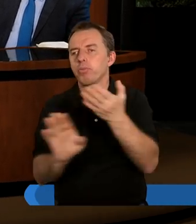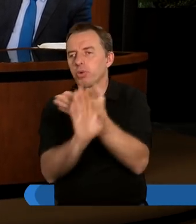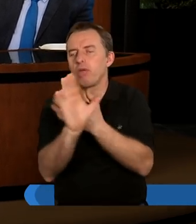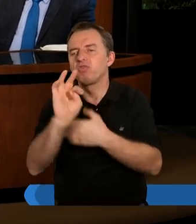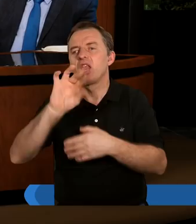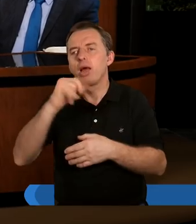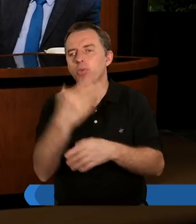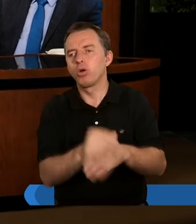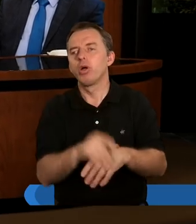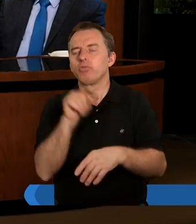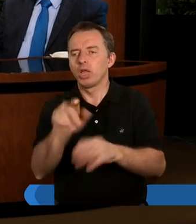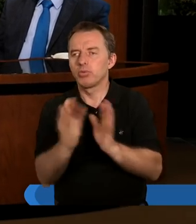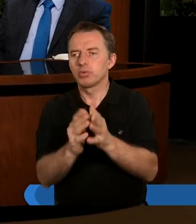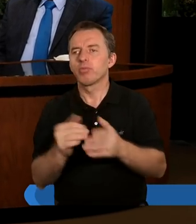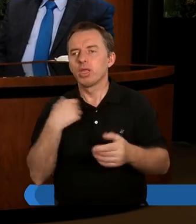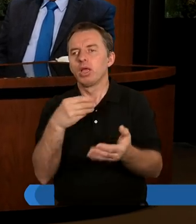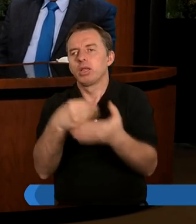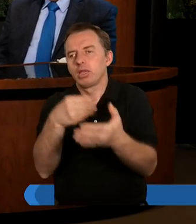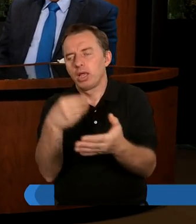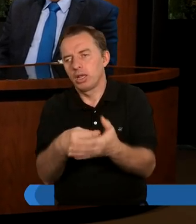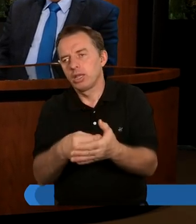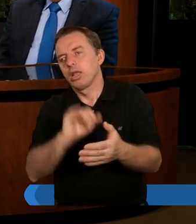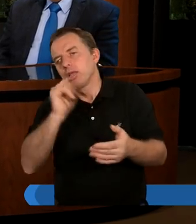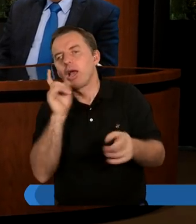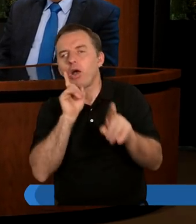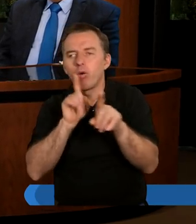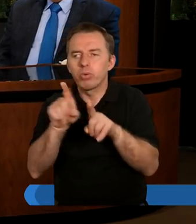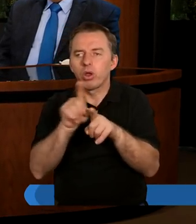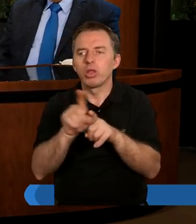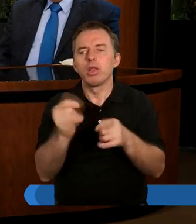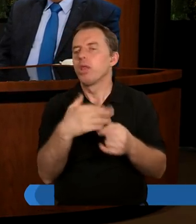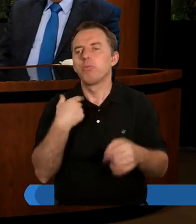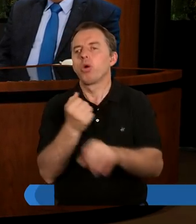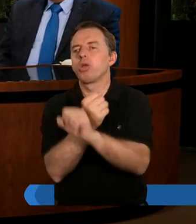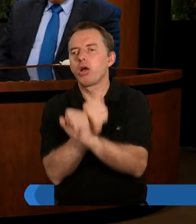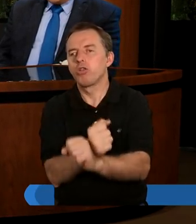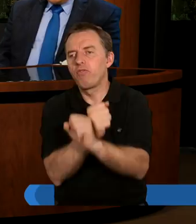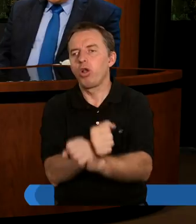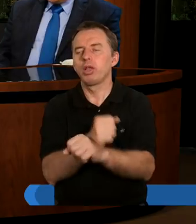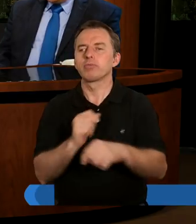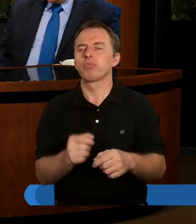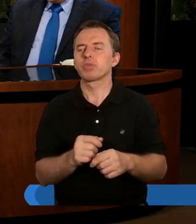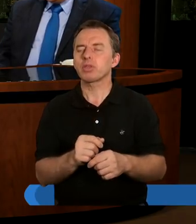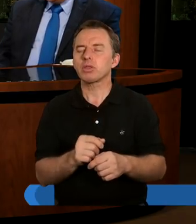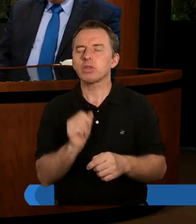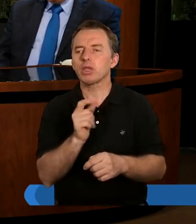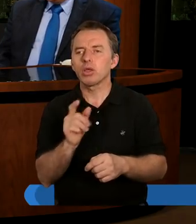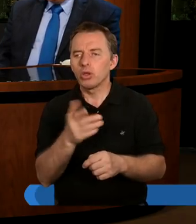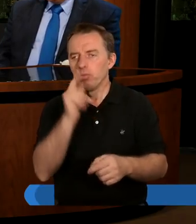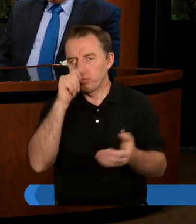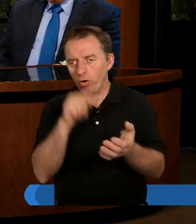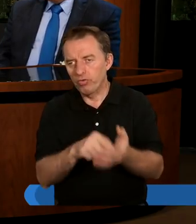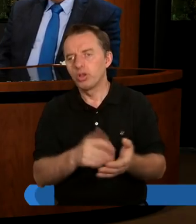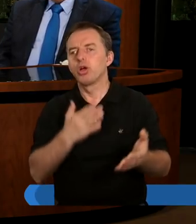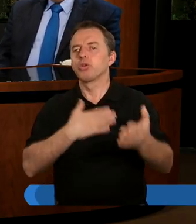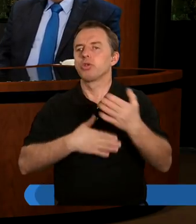przedstawia Filemona w ten sposób, że on jest cenniejszy jako brat niż jak był jako niewolnik i że powinniśmy się